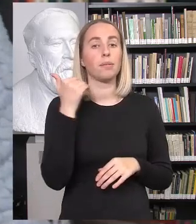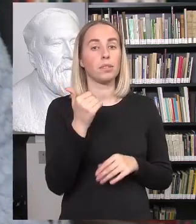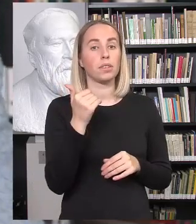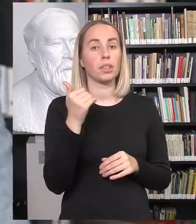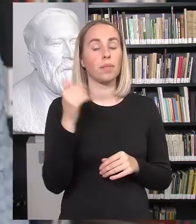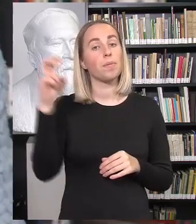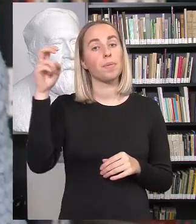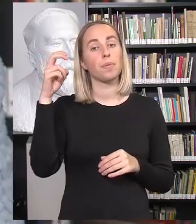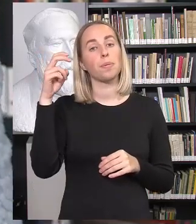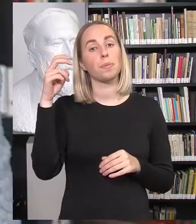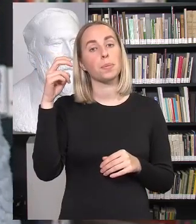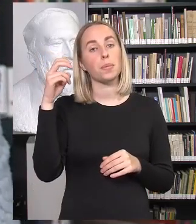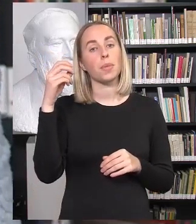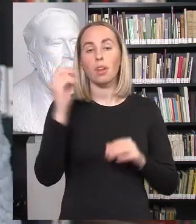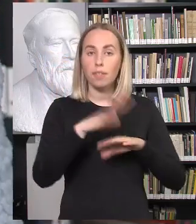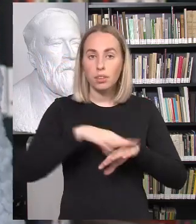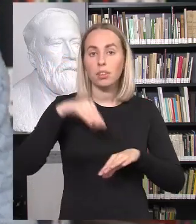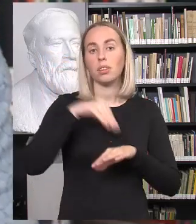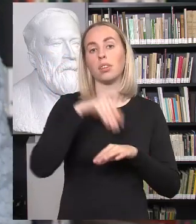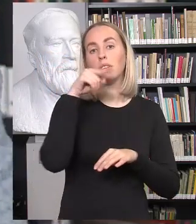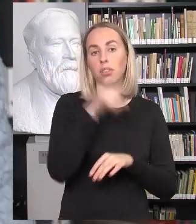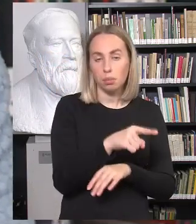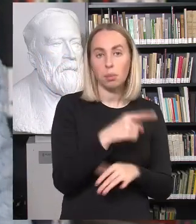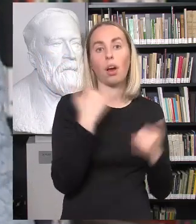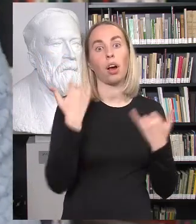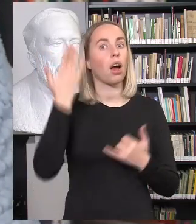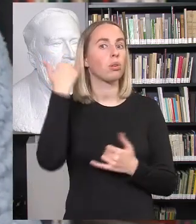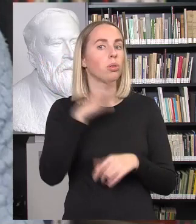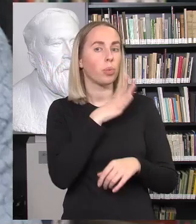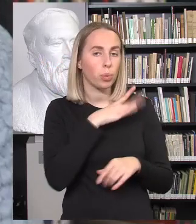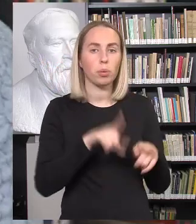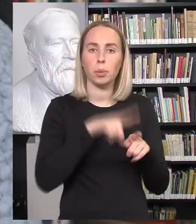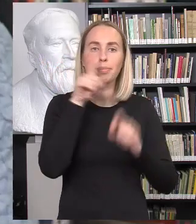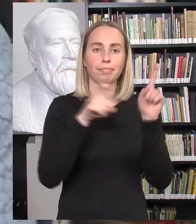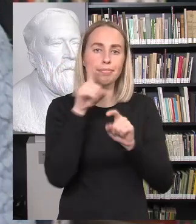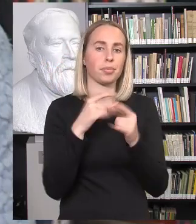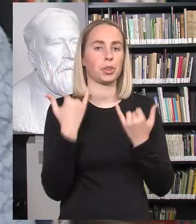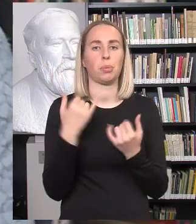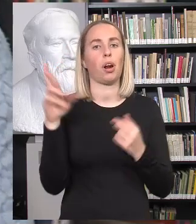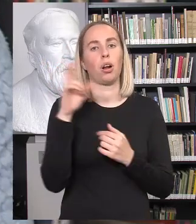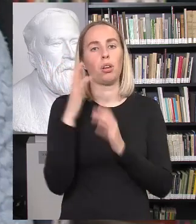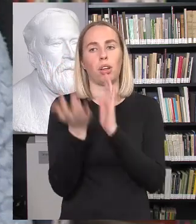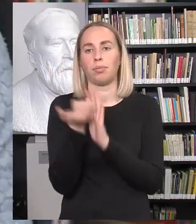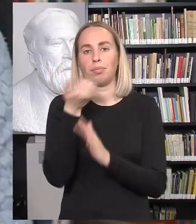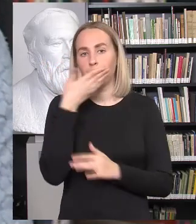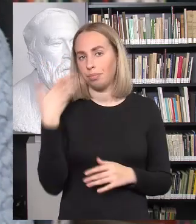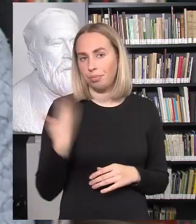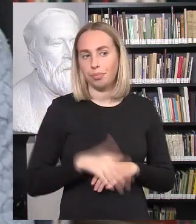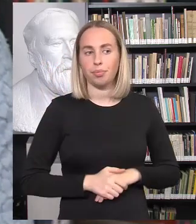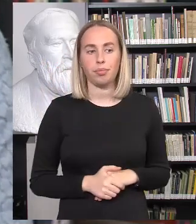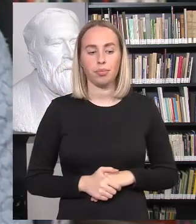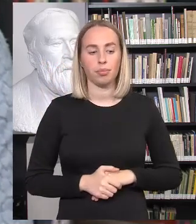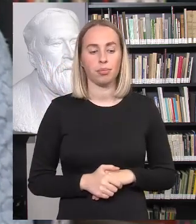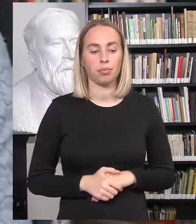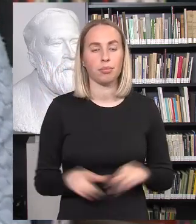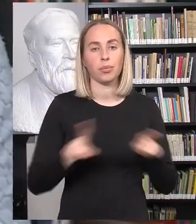vyriausybėse daug metų tas sprendžiam ir labai gaila, to dialogo kažkai rezultatomis. Arba kitas aspektas, pavyzdžiui,